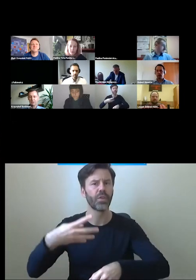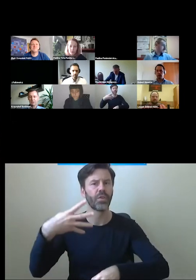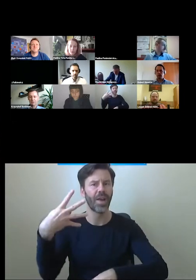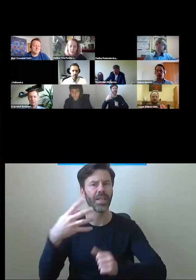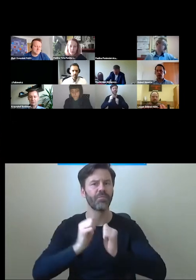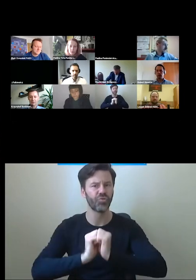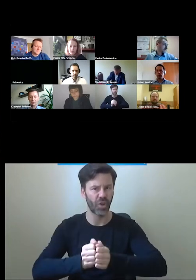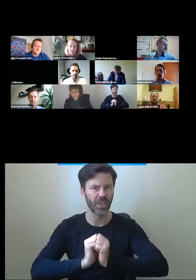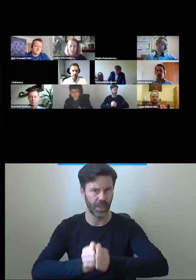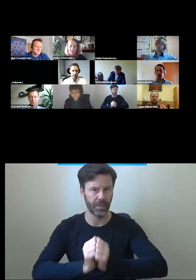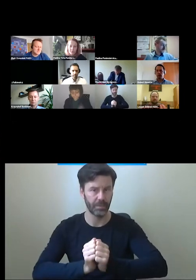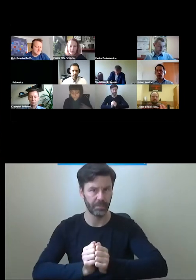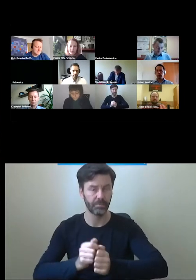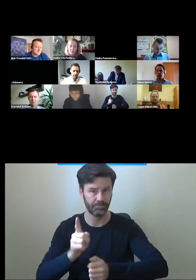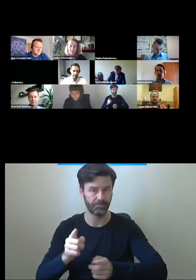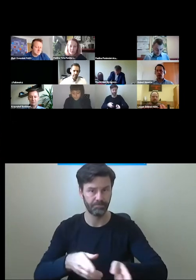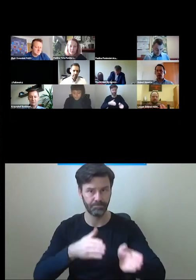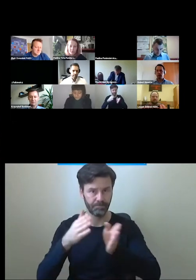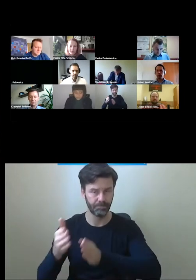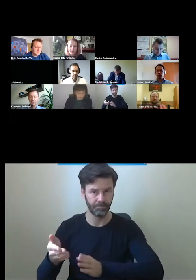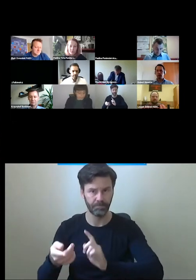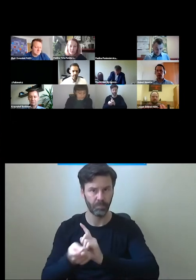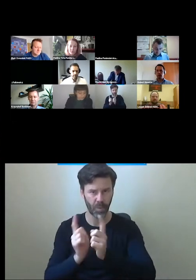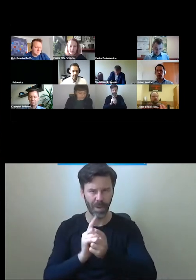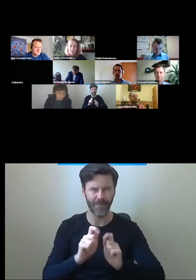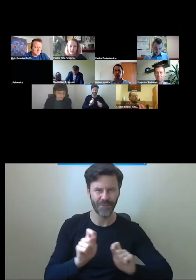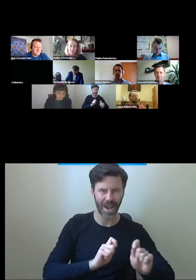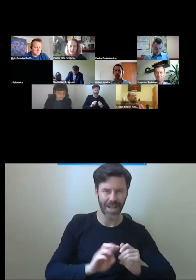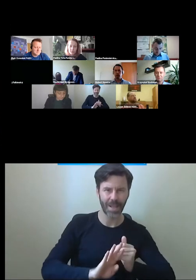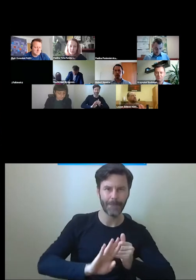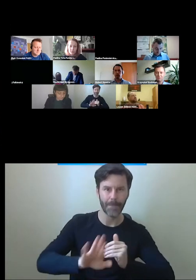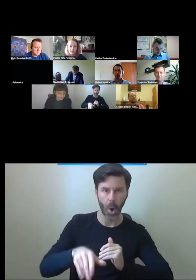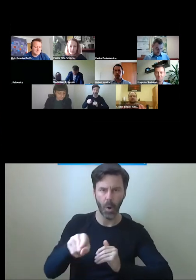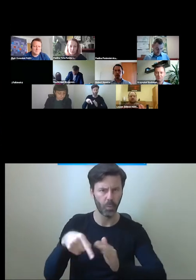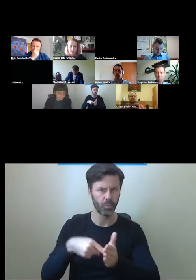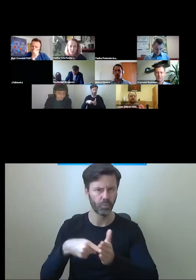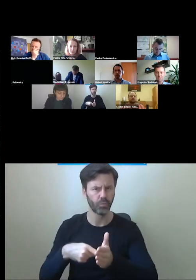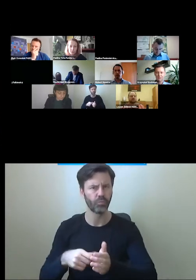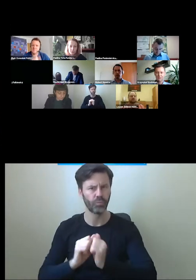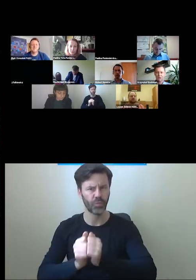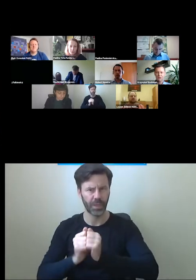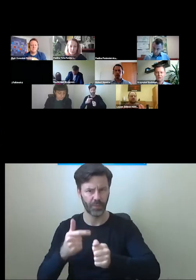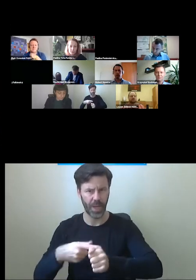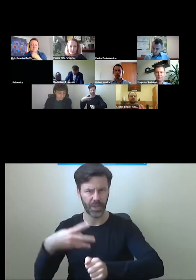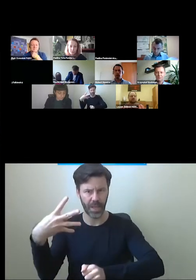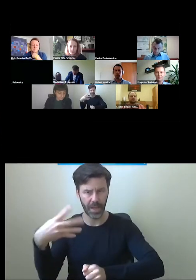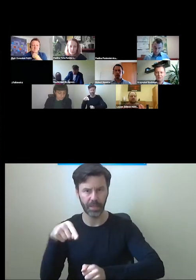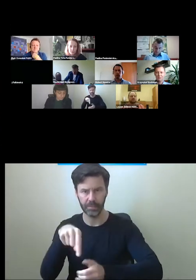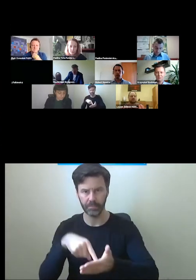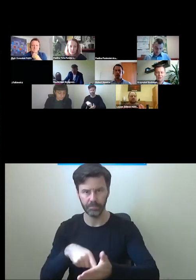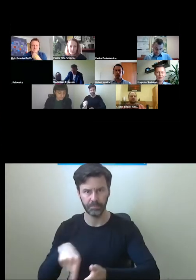już po przerwie wakacyjnej, gdzie pozwolę sobie tutaj wszystkim